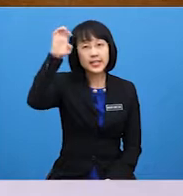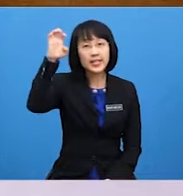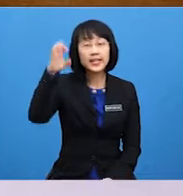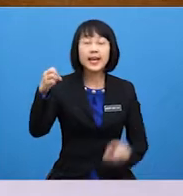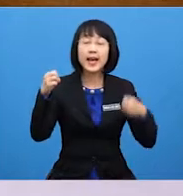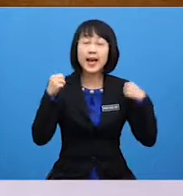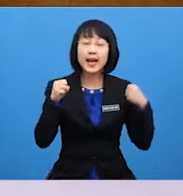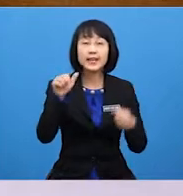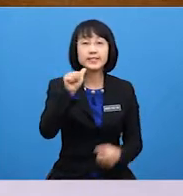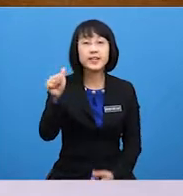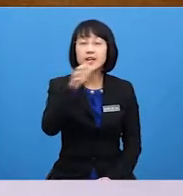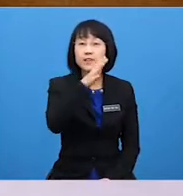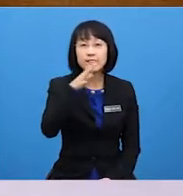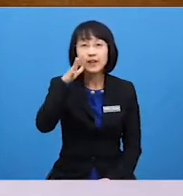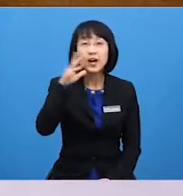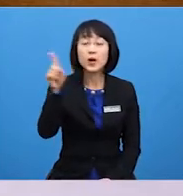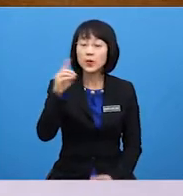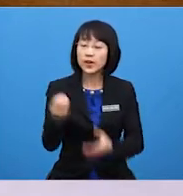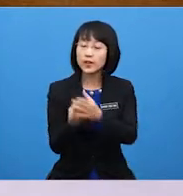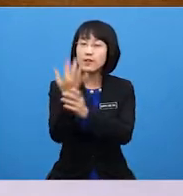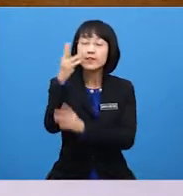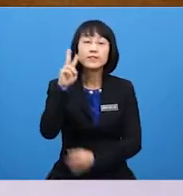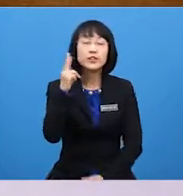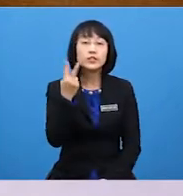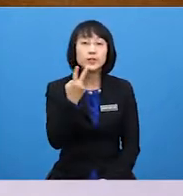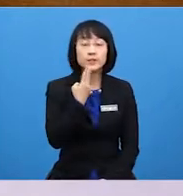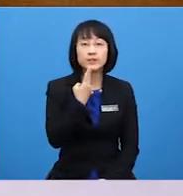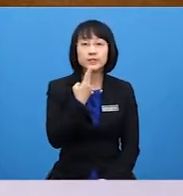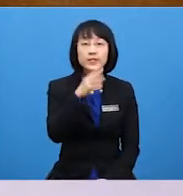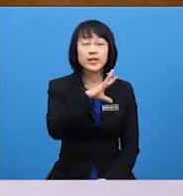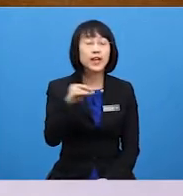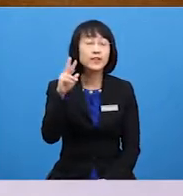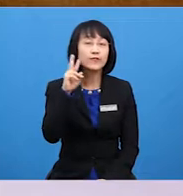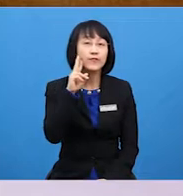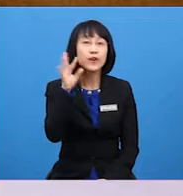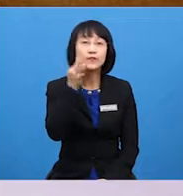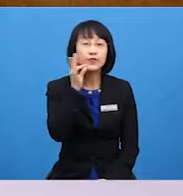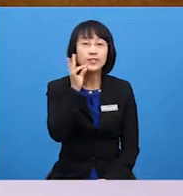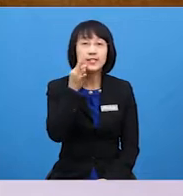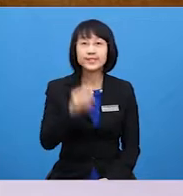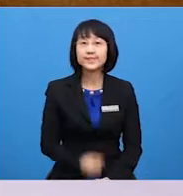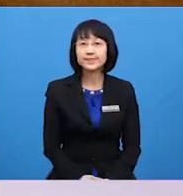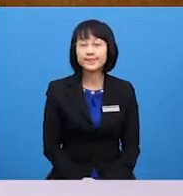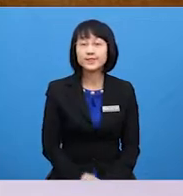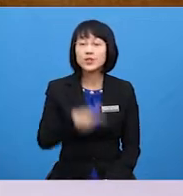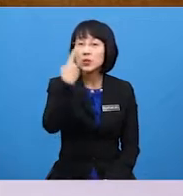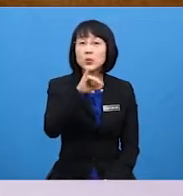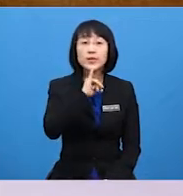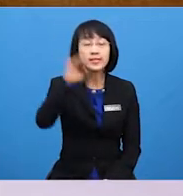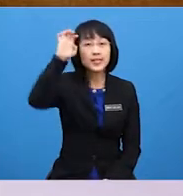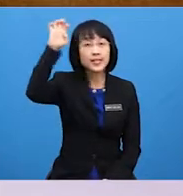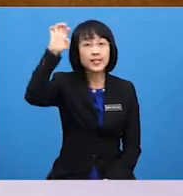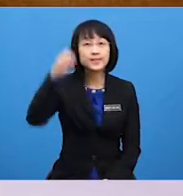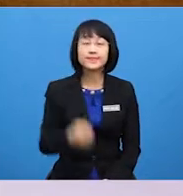farm Where he grows Where Vegetables And fruits Who is he?